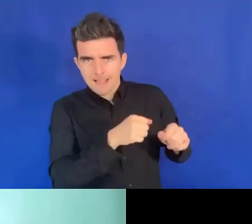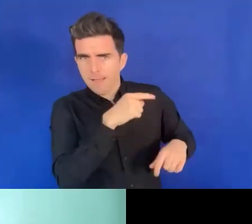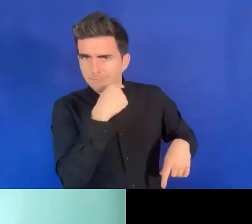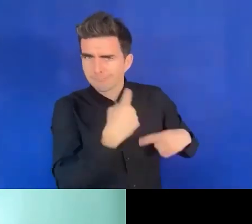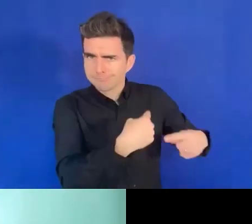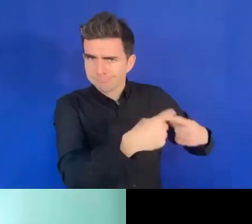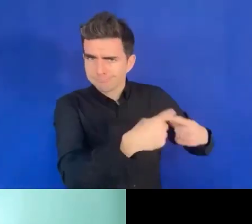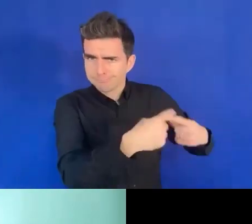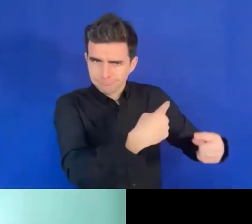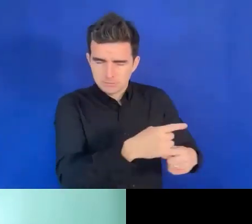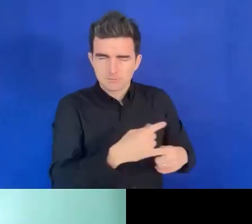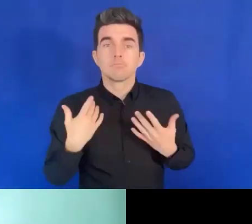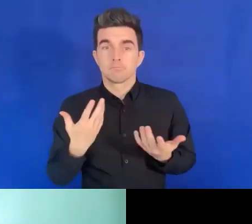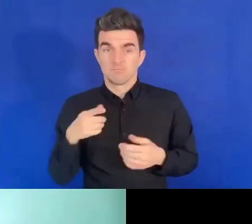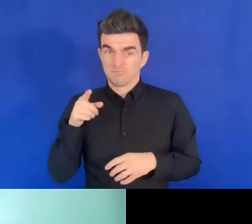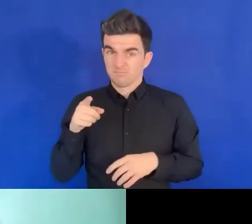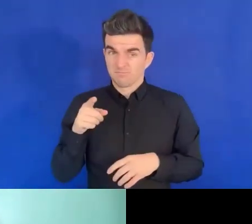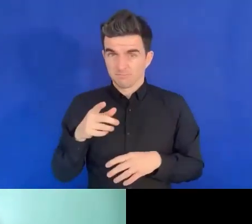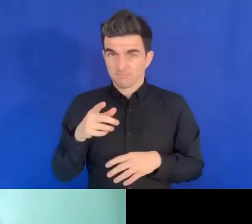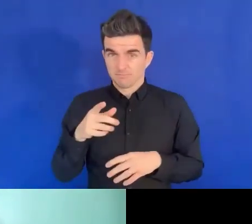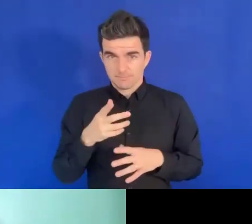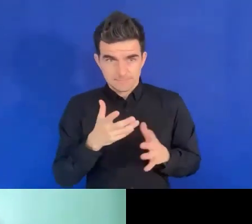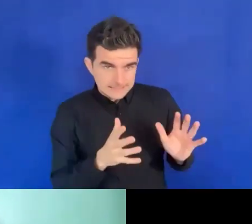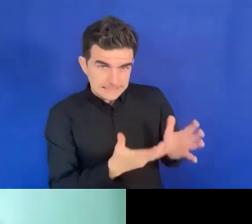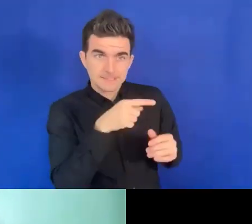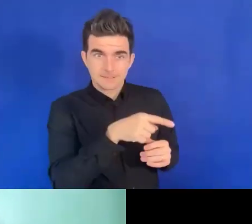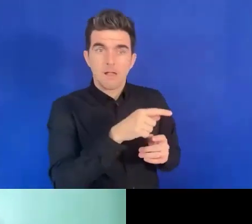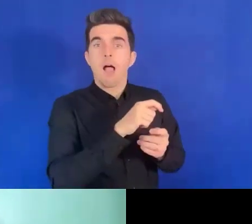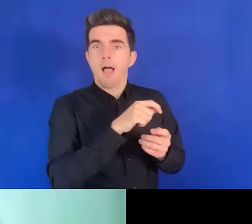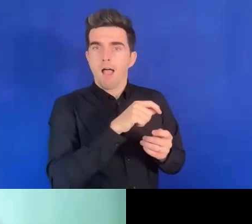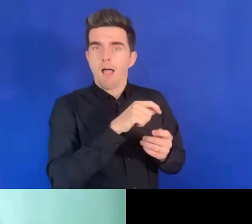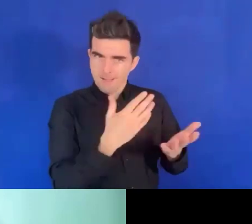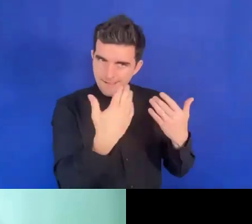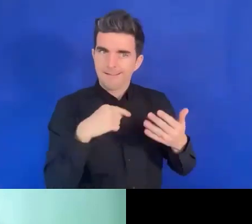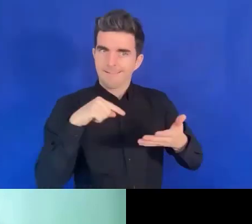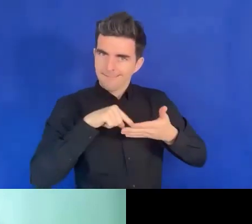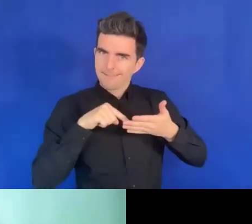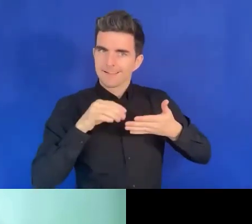développer ce tableau de bord pour les personnes handicapées. Nous voulons